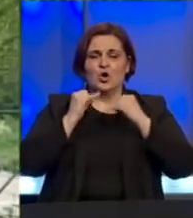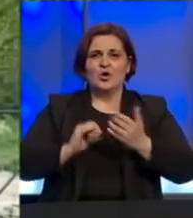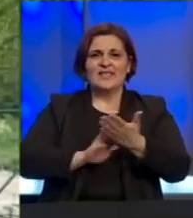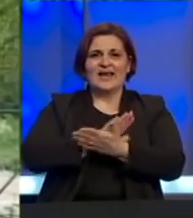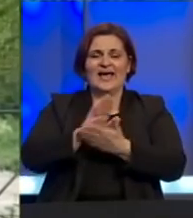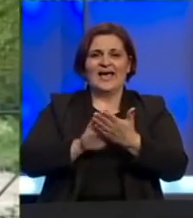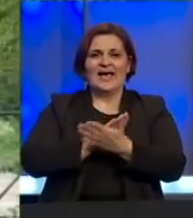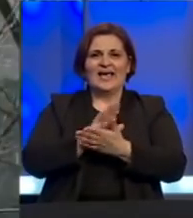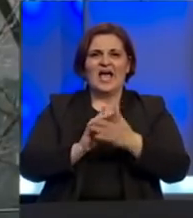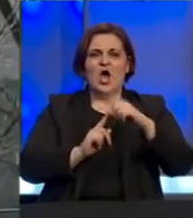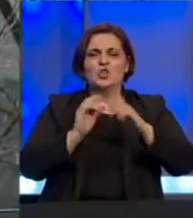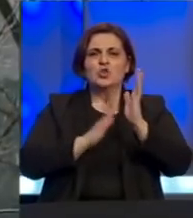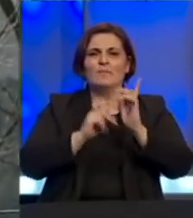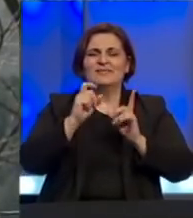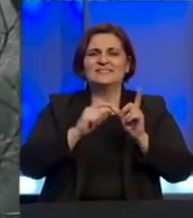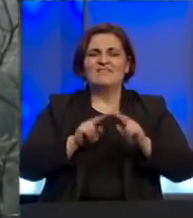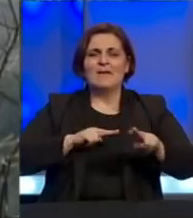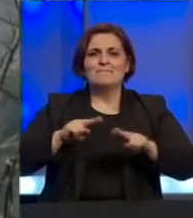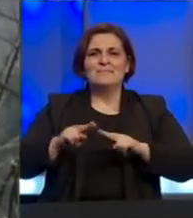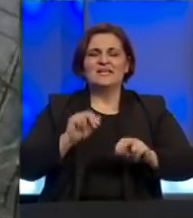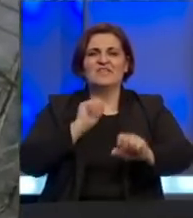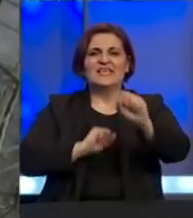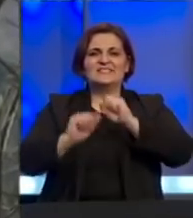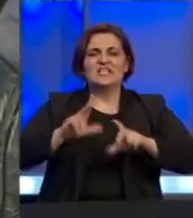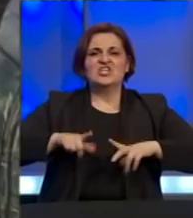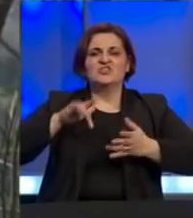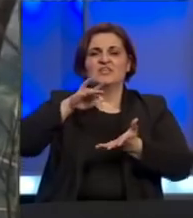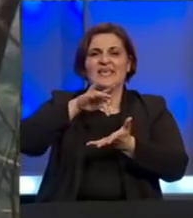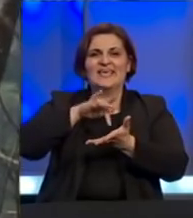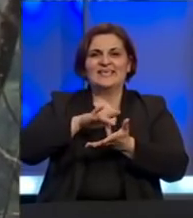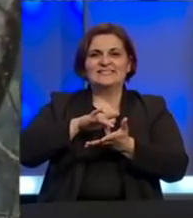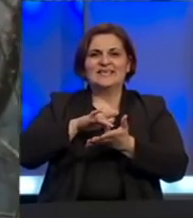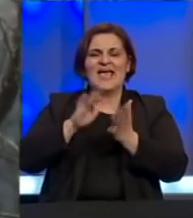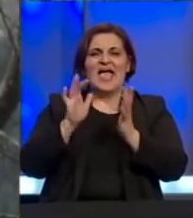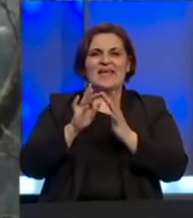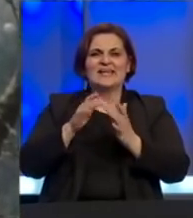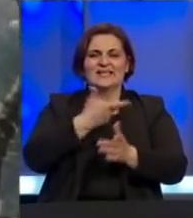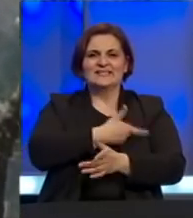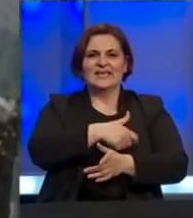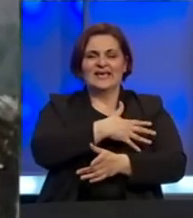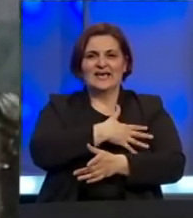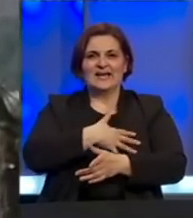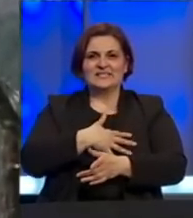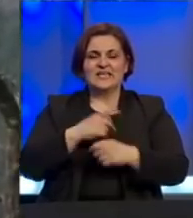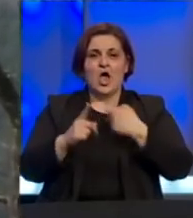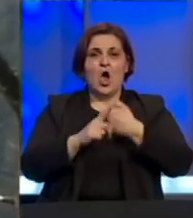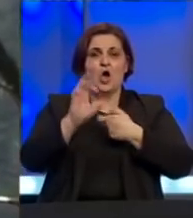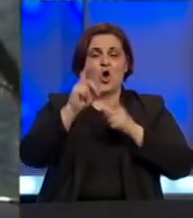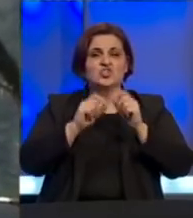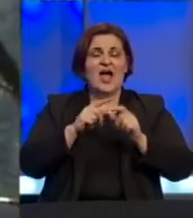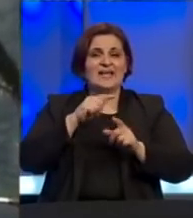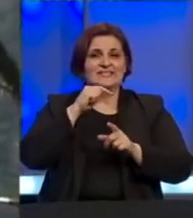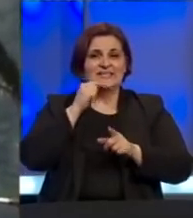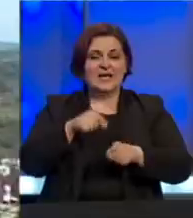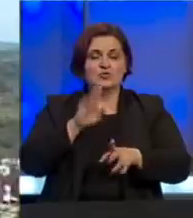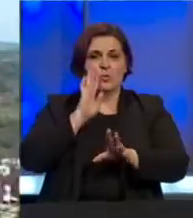razgovarao sa Tomislavom Ćorićem ministrom za zaštitu životne sredine i energetike Hrvatske Kušarac je naveo kako